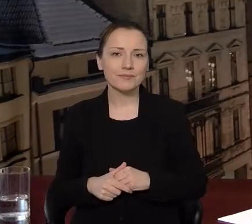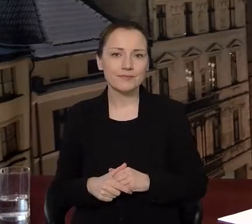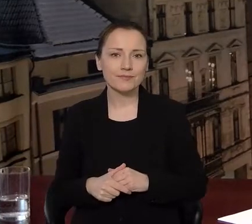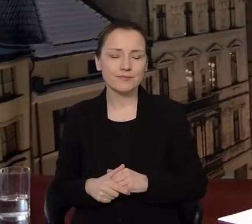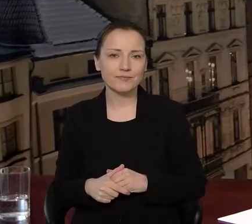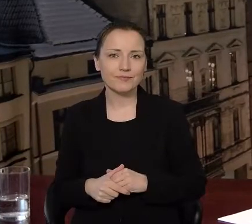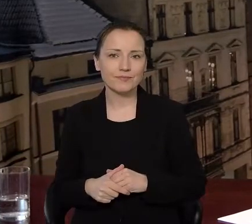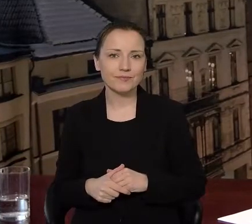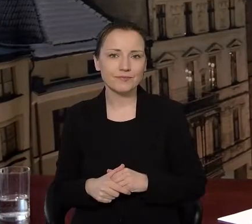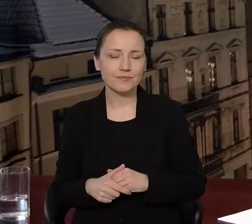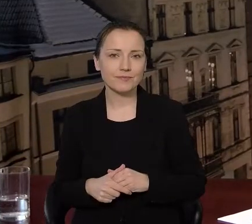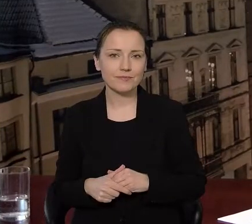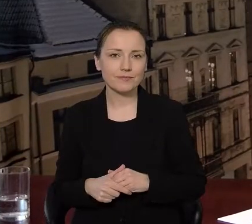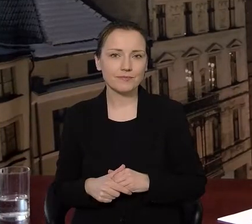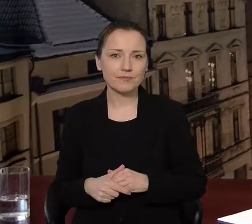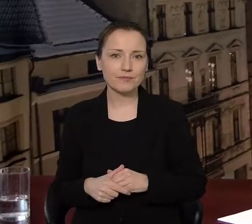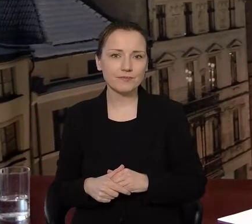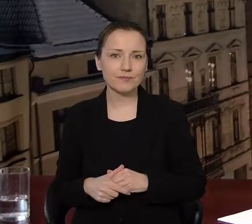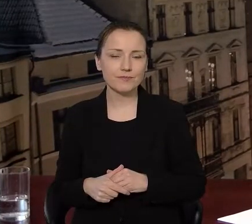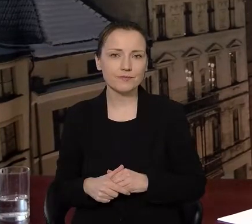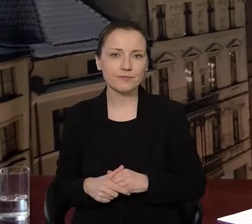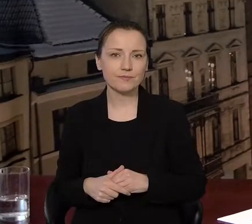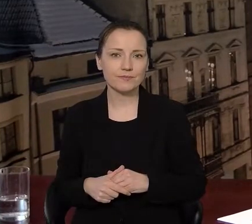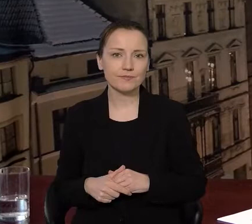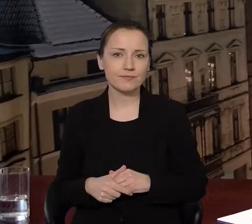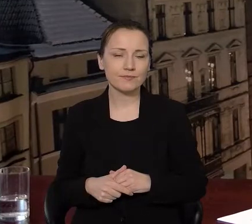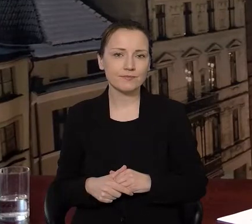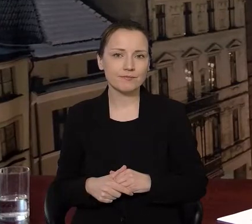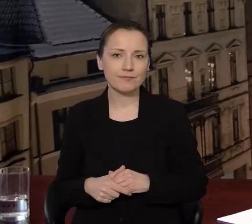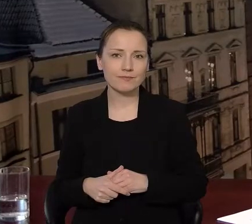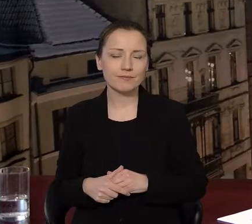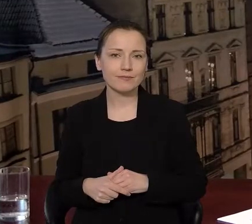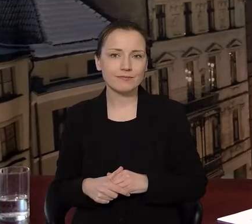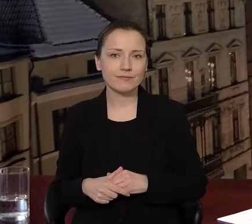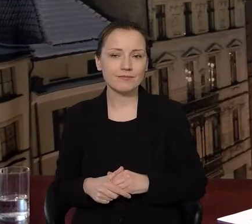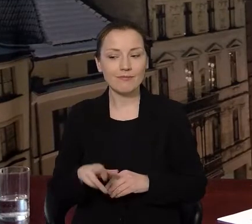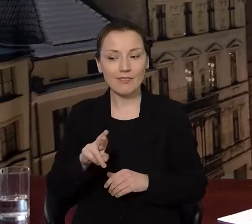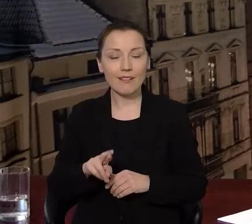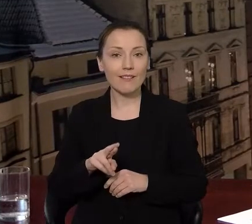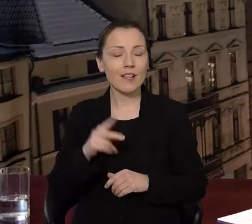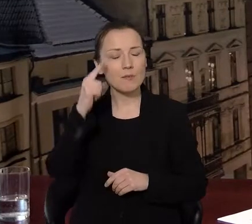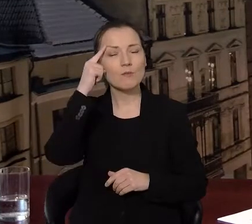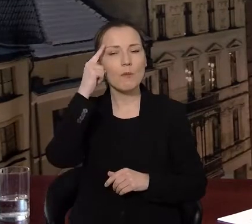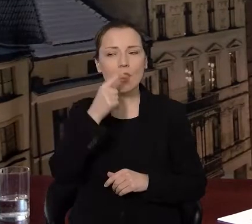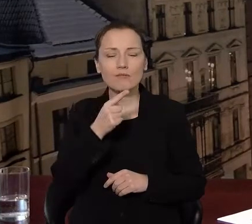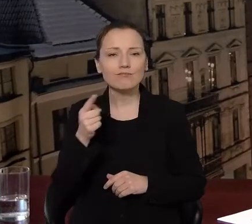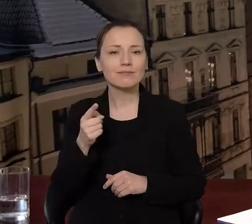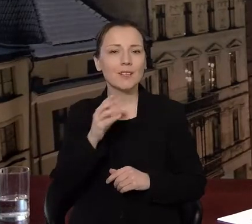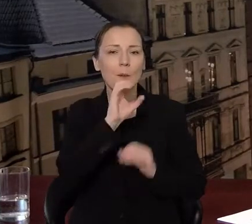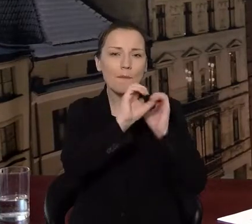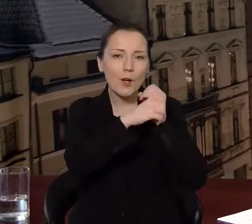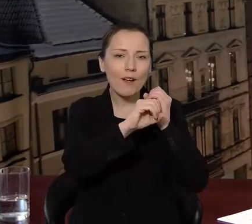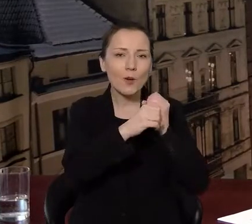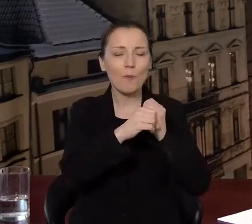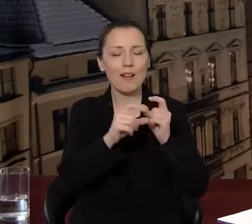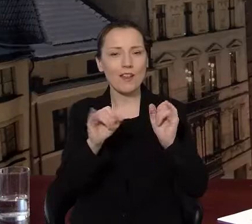o tym przypominaniu Mikołaja Kopernika w Toruniu, w regionie i w Polsce przedstawiali